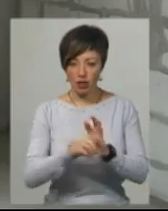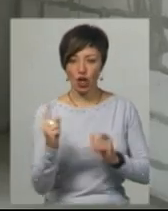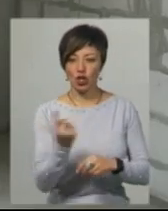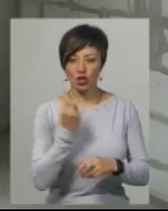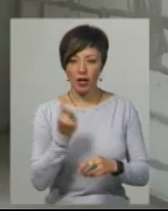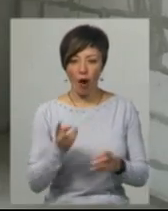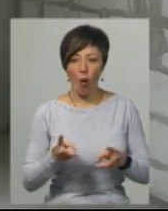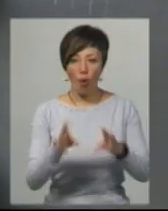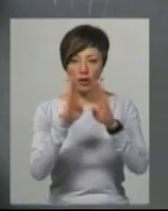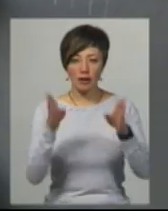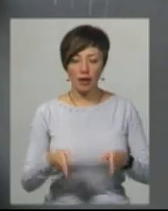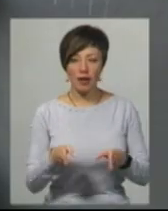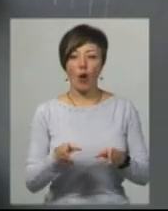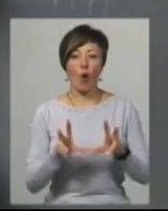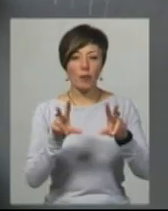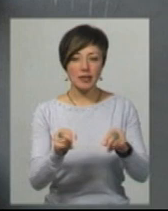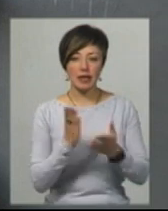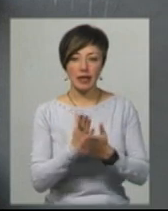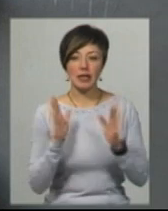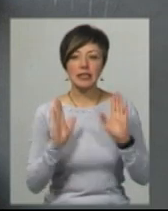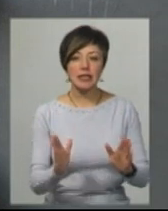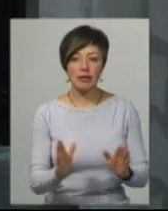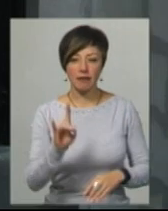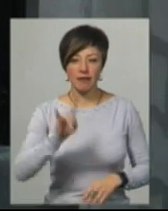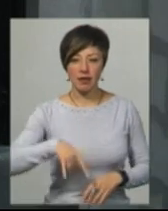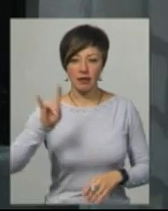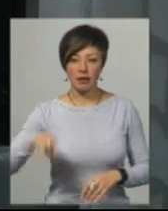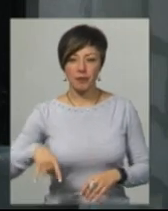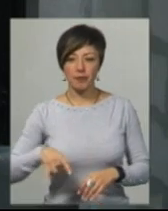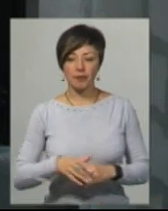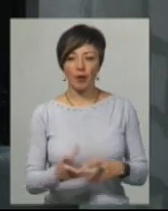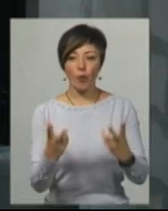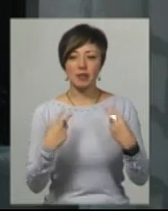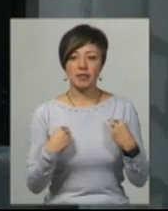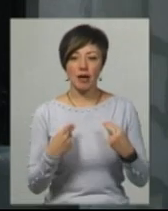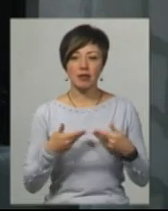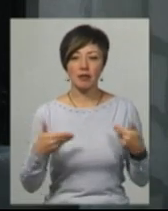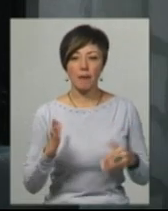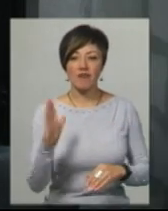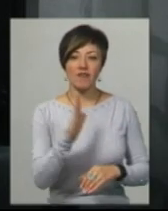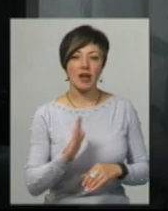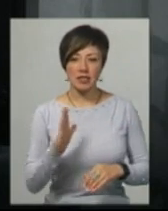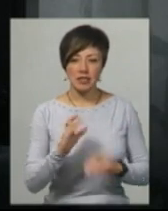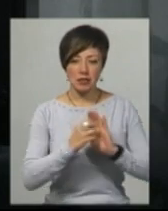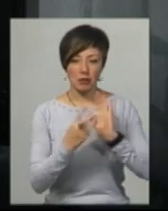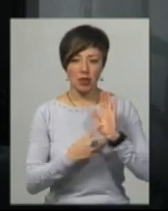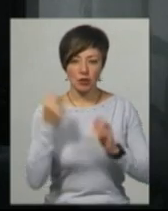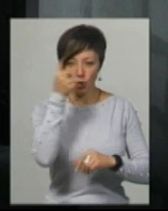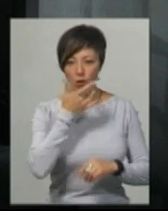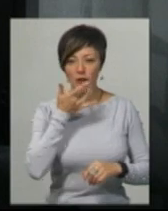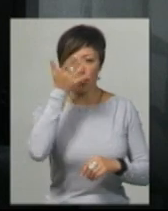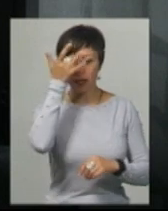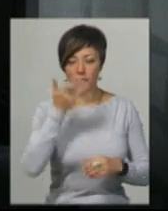для індивідуального опалення. Зобіцяно, в квартирі є металопластикою вікна. Відсяли нам в вересні 2017 року. Літом